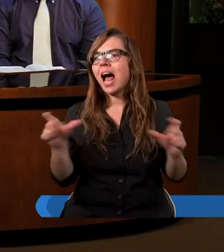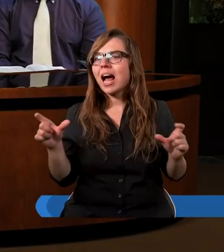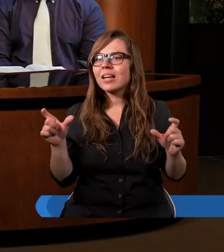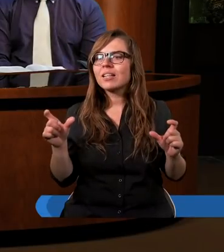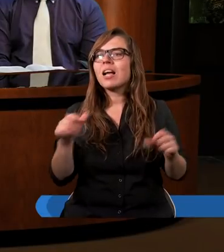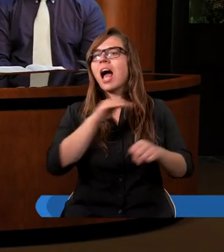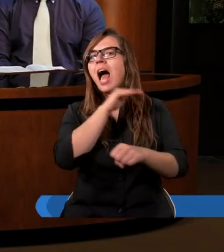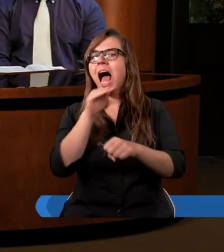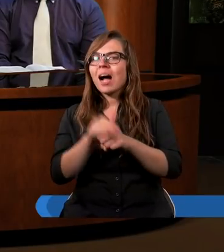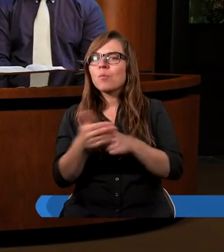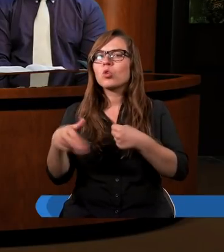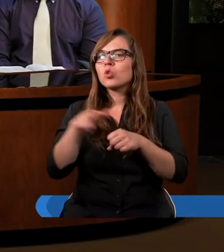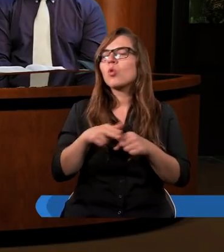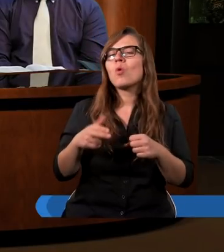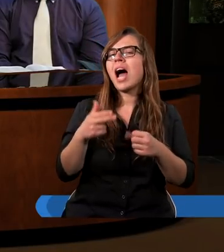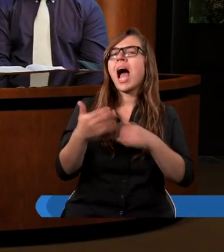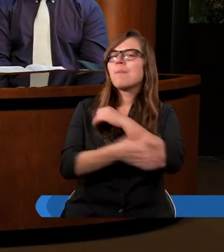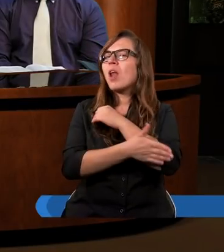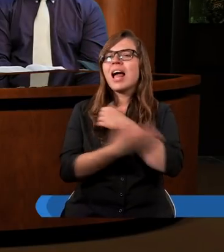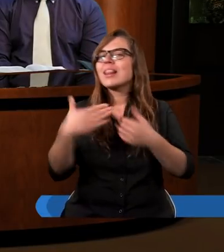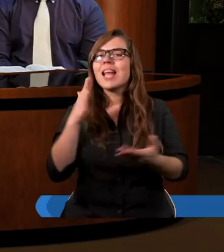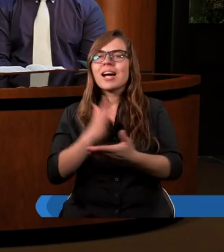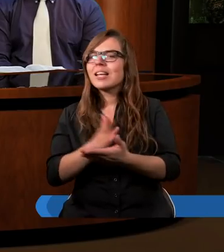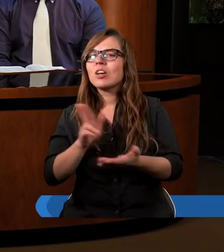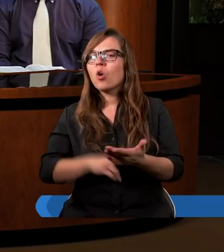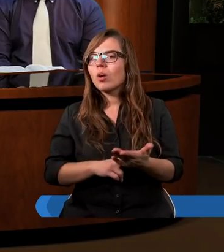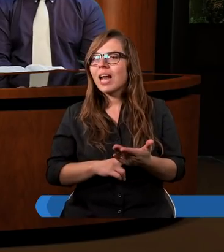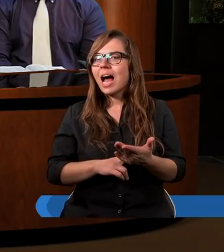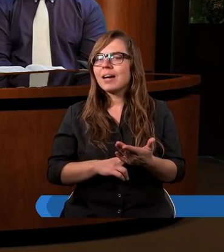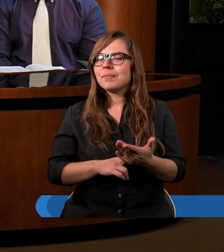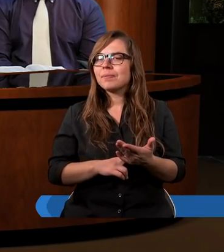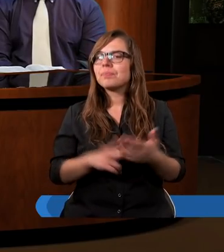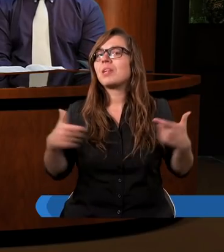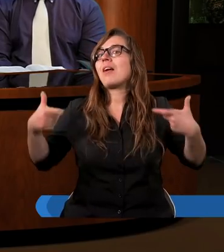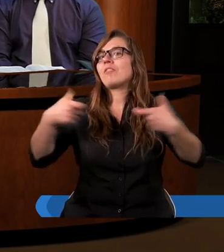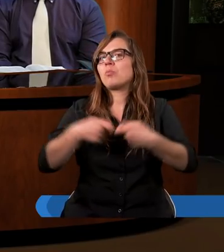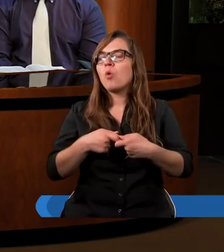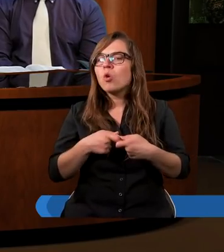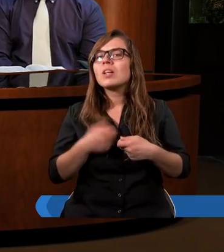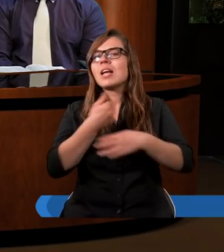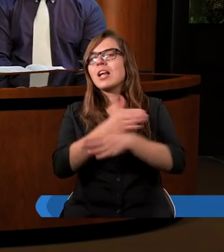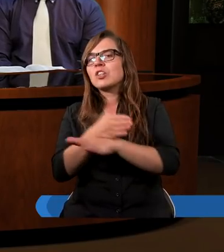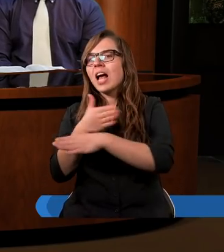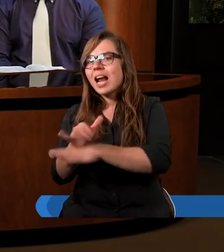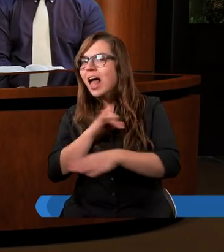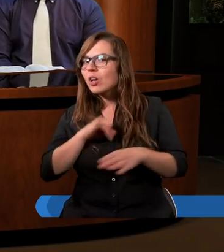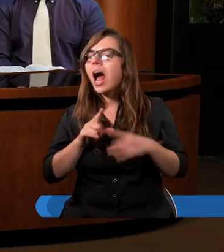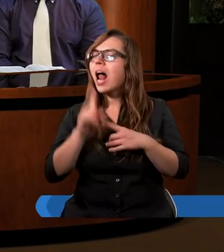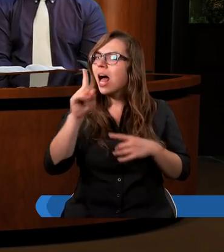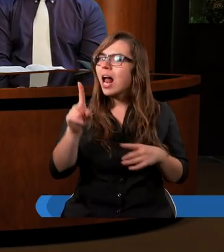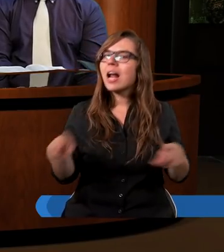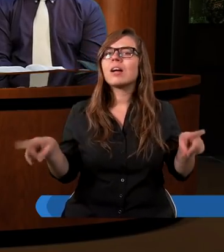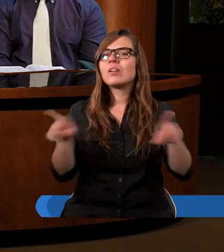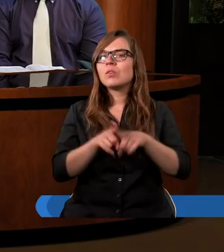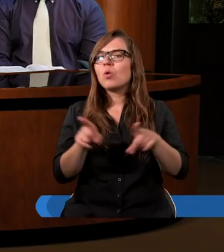W harmonii, która polegała nie tylko na wspólnym dzieleniu się, ale